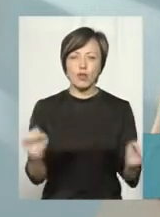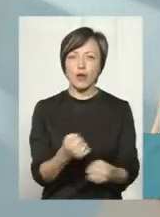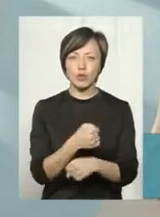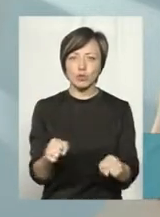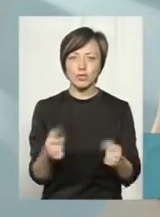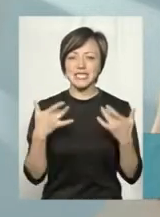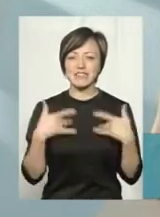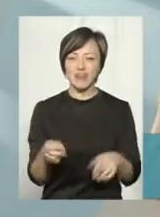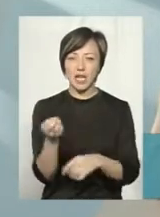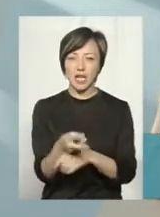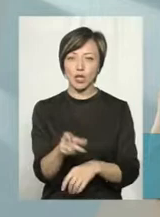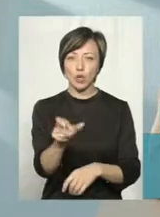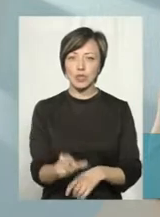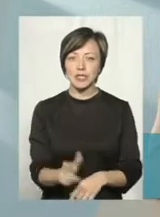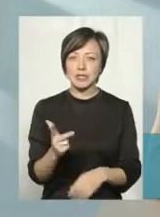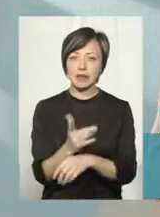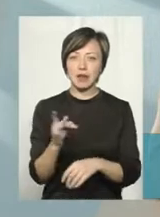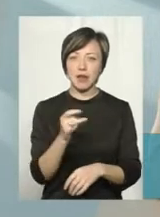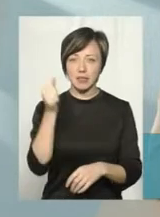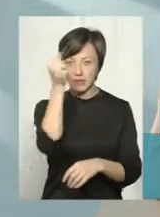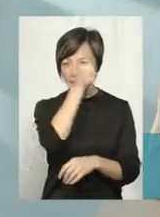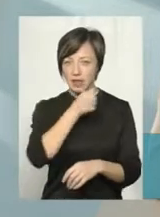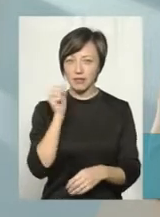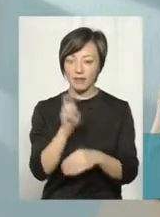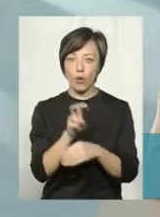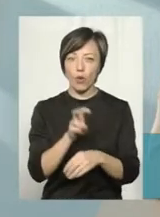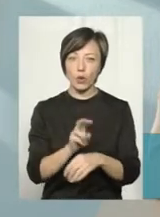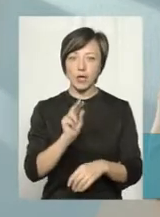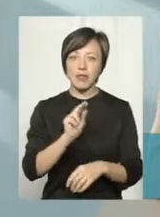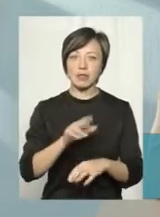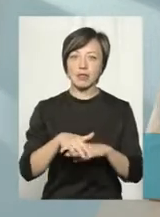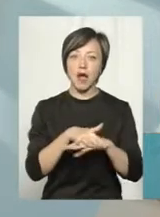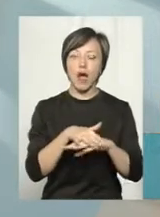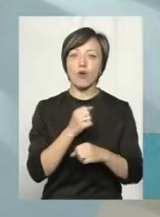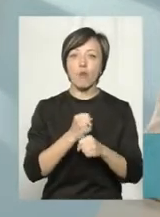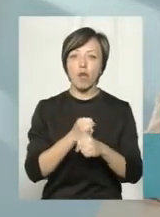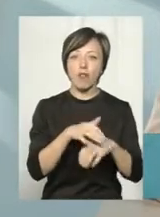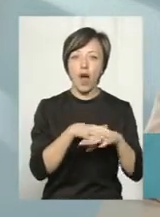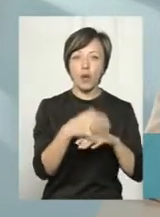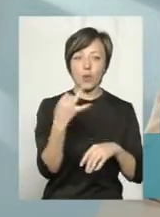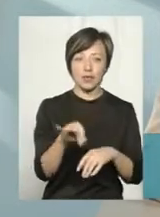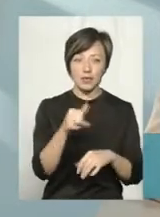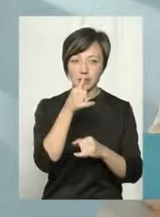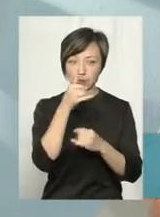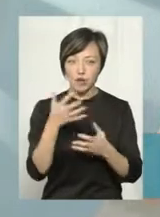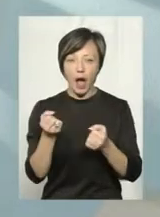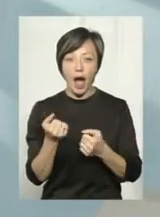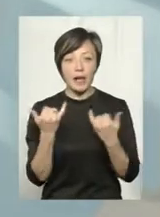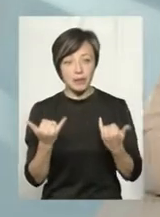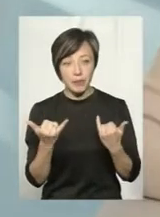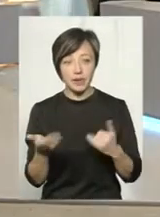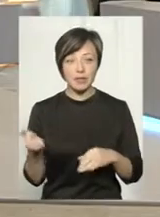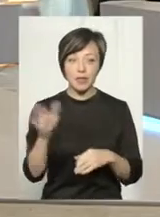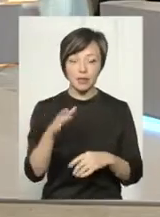звільнити людину. Він три рази на рік виходить на роботу народний-перенародний і не можуть взяти. А тепер